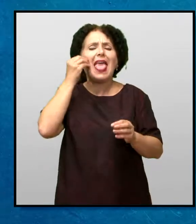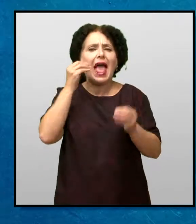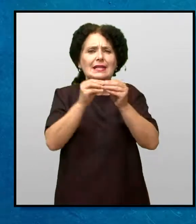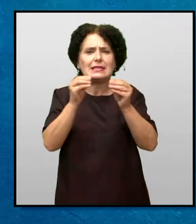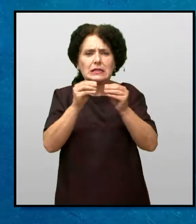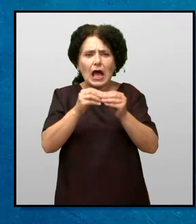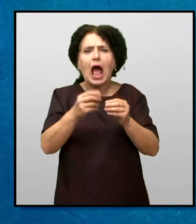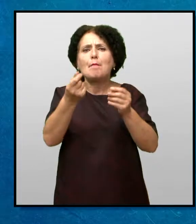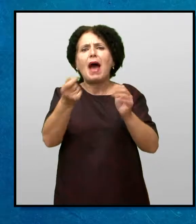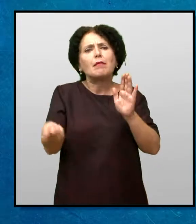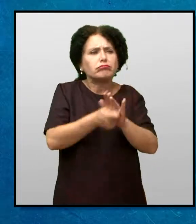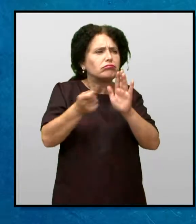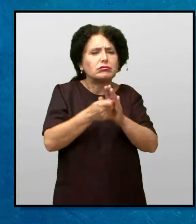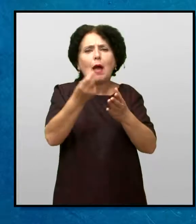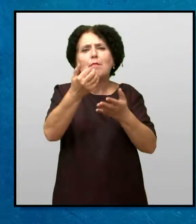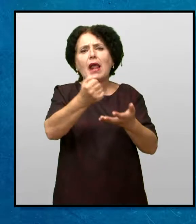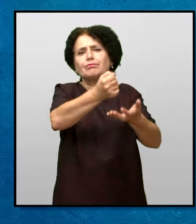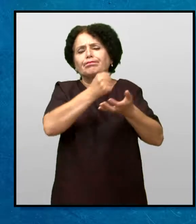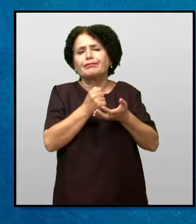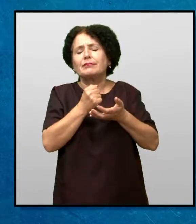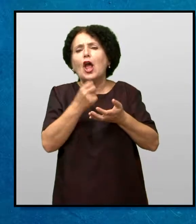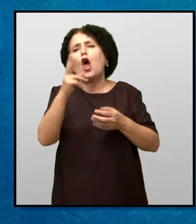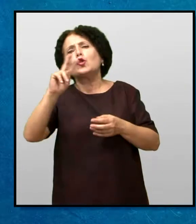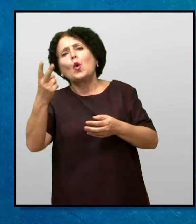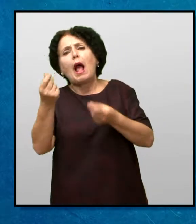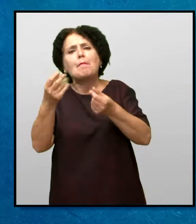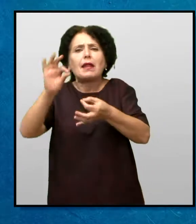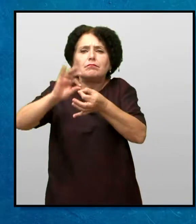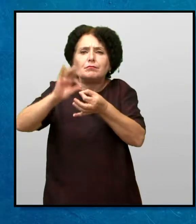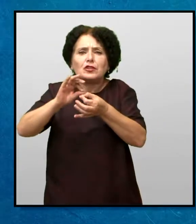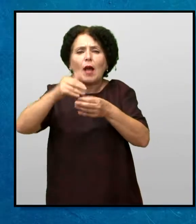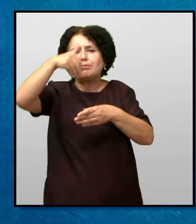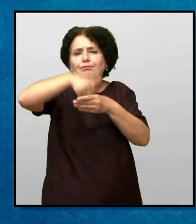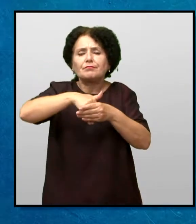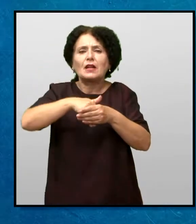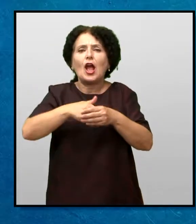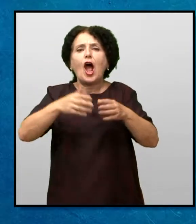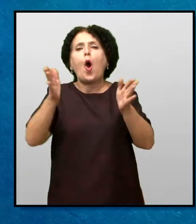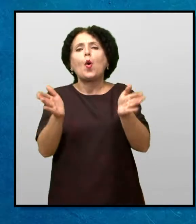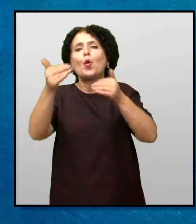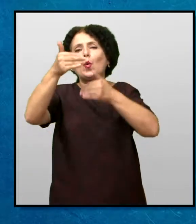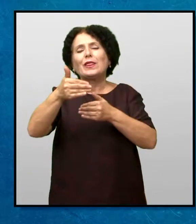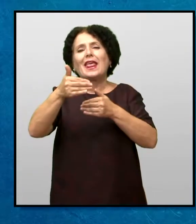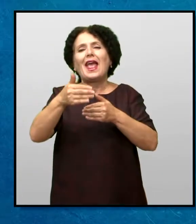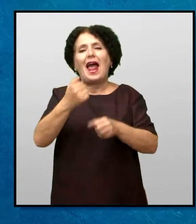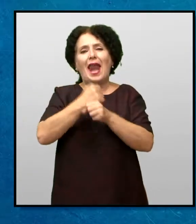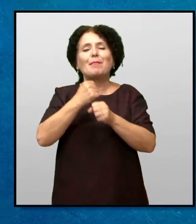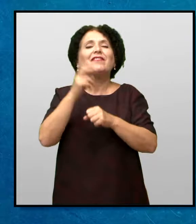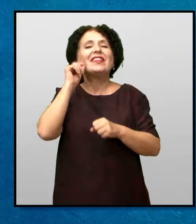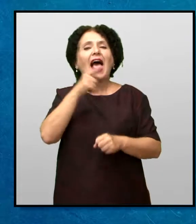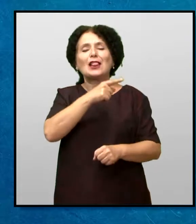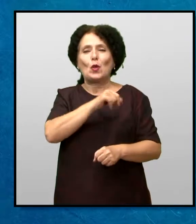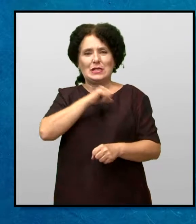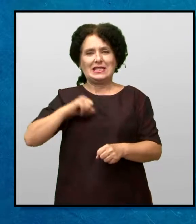И заедно со тие пари И секоја друга пара што ја заштедуваше Ја ставаше во кутијата што ја